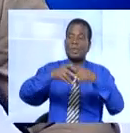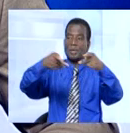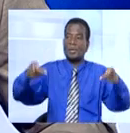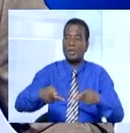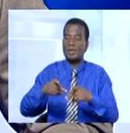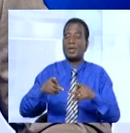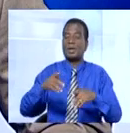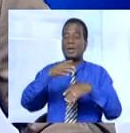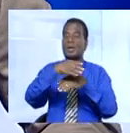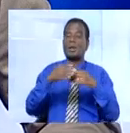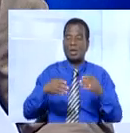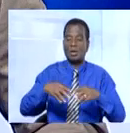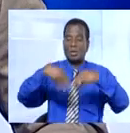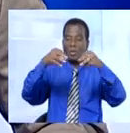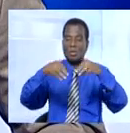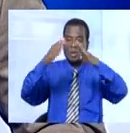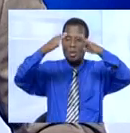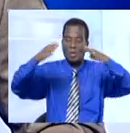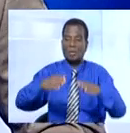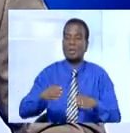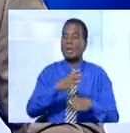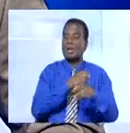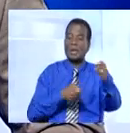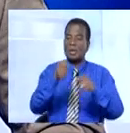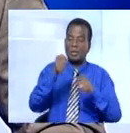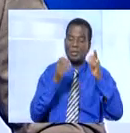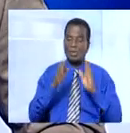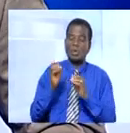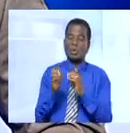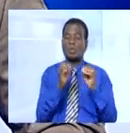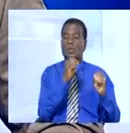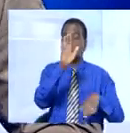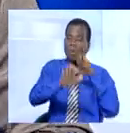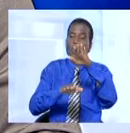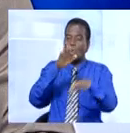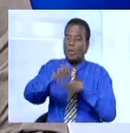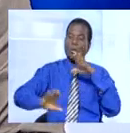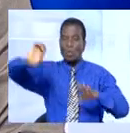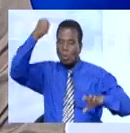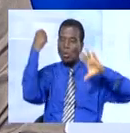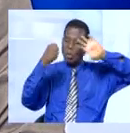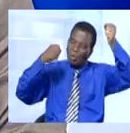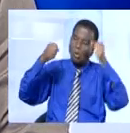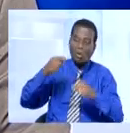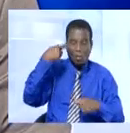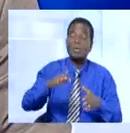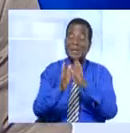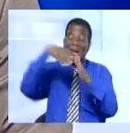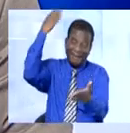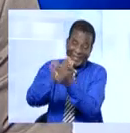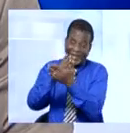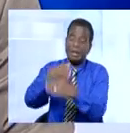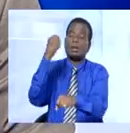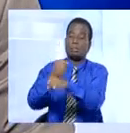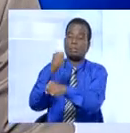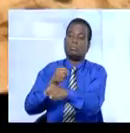glacier. Le directeur du Sérape et les rivières ont organisé une marche de protestation pour demander l'arrêt des travaux.